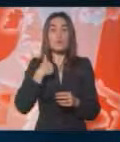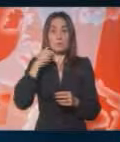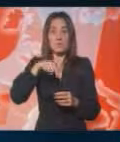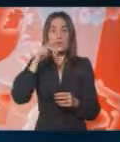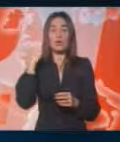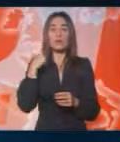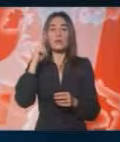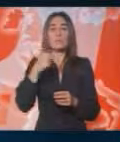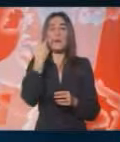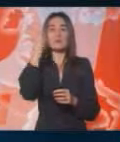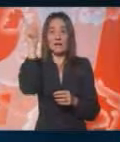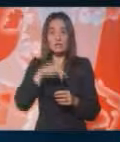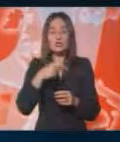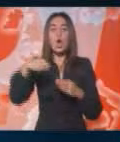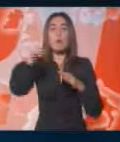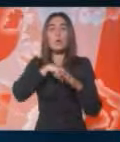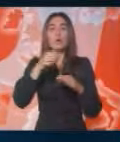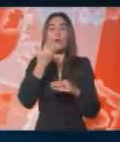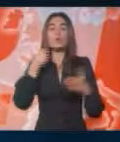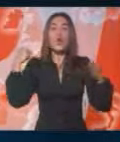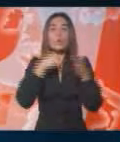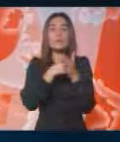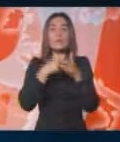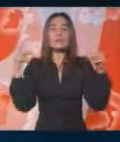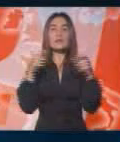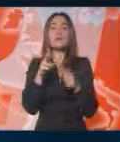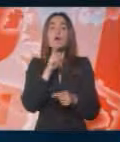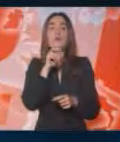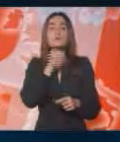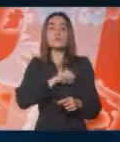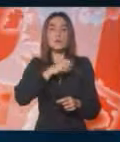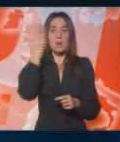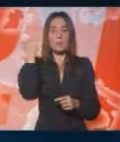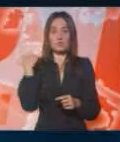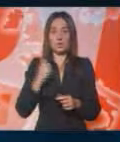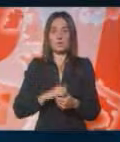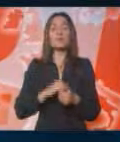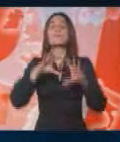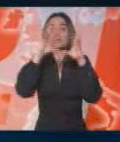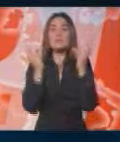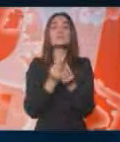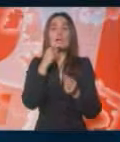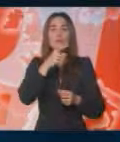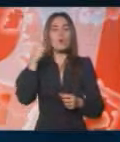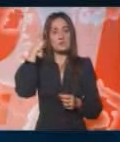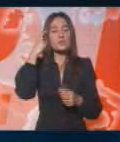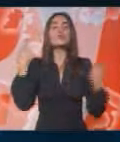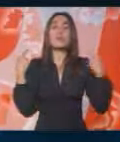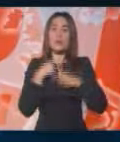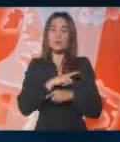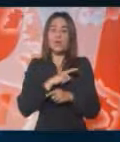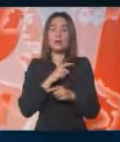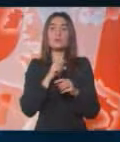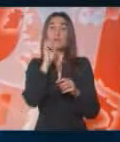samo trećinu oporavka od udarca krize koju smo istrpili prošle godine. Sve to se, nažalost,